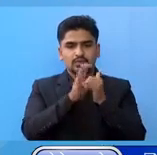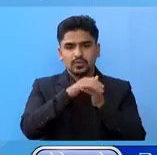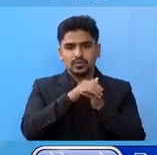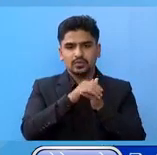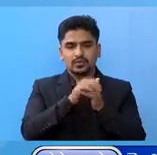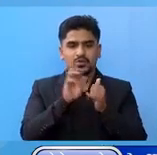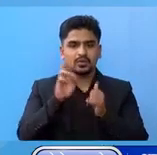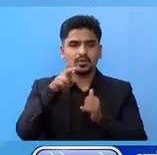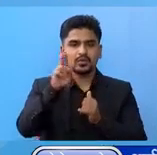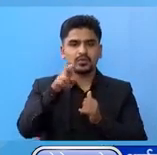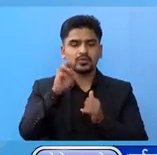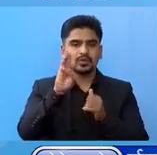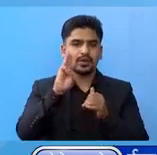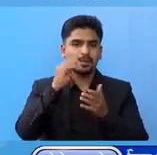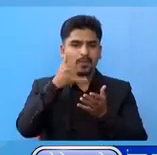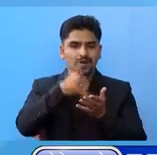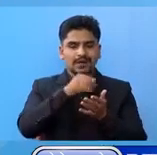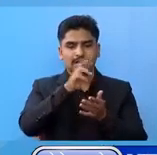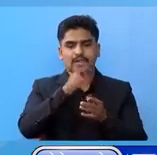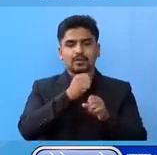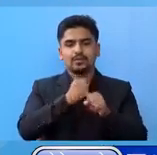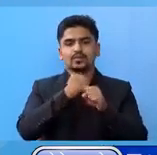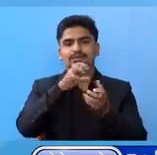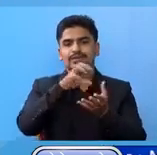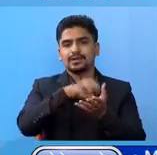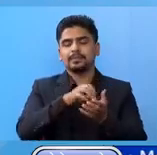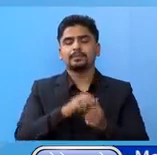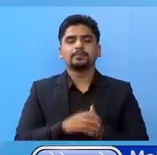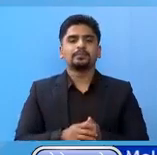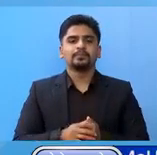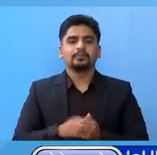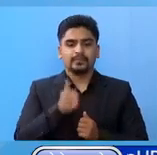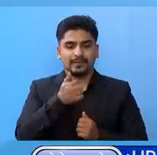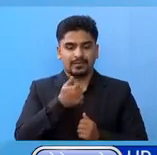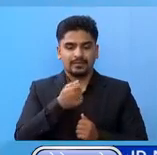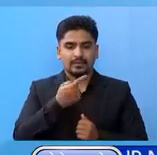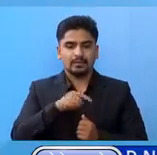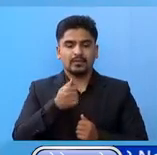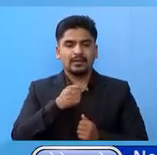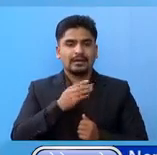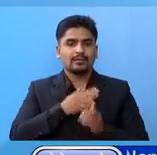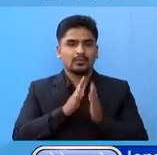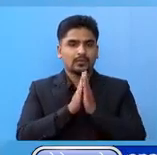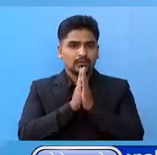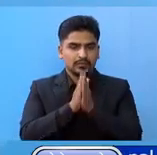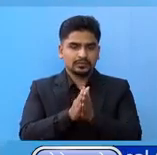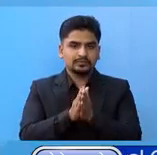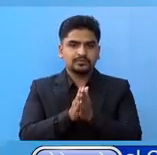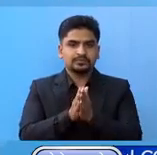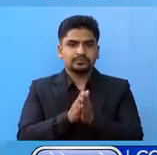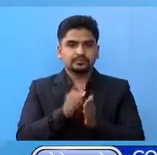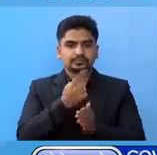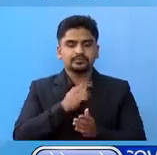रस्वा मनांग र मुस्ताई अब हैमरो अनुरोद छा स्वात्यमत्राले को अनुरोद